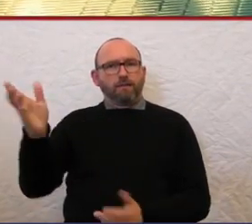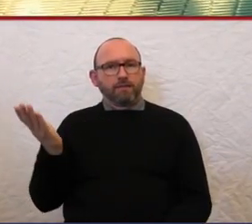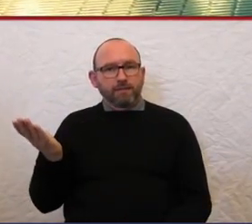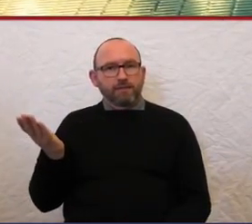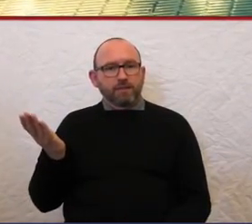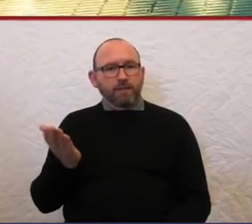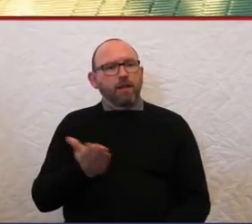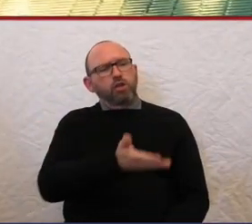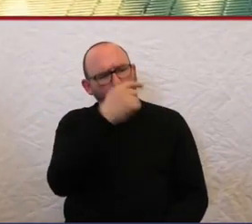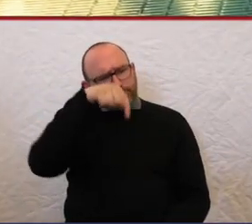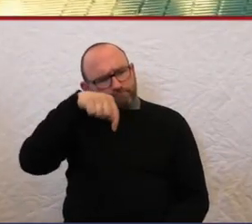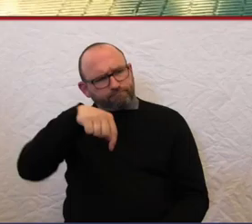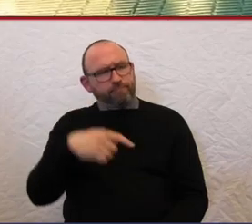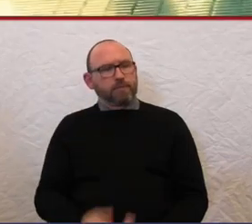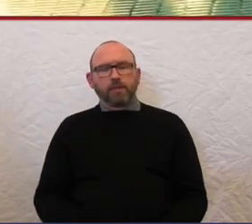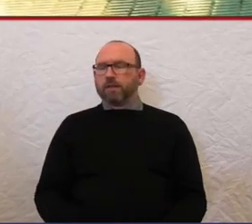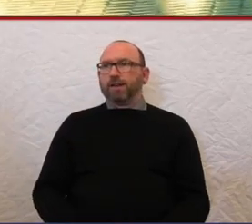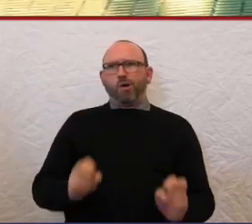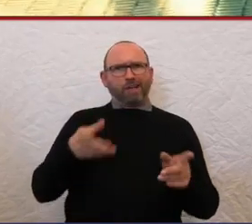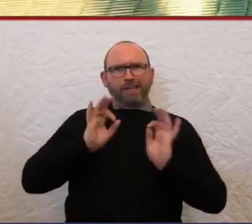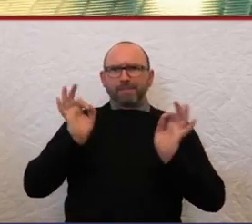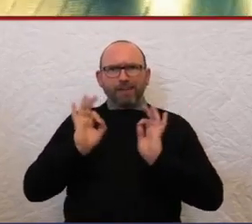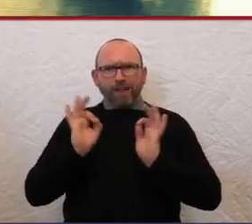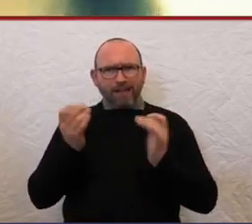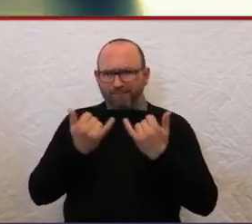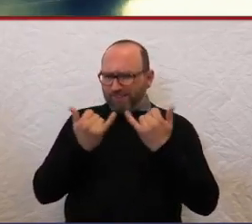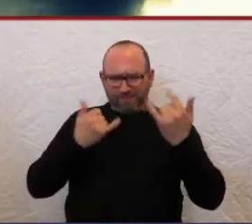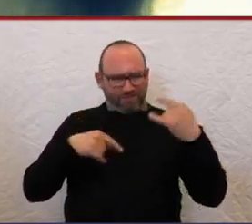Und sagte dann, kommen Sie hier runter. Und wir dachten, okay, das wird jetzt gefährlich.